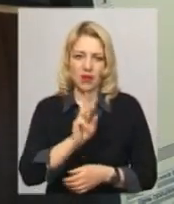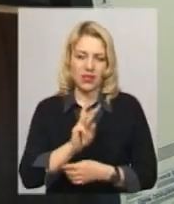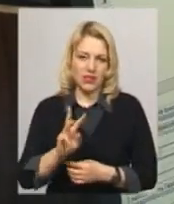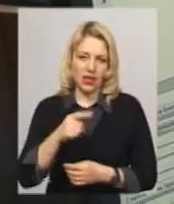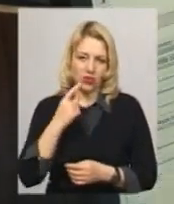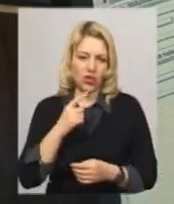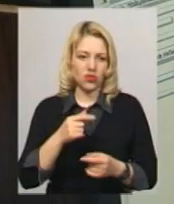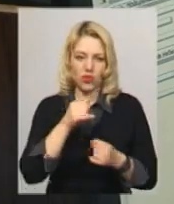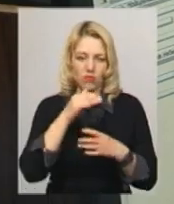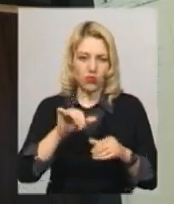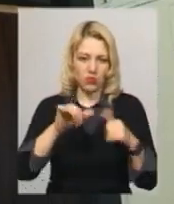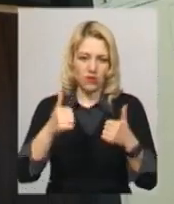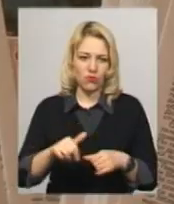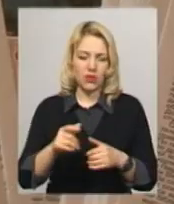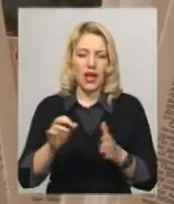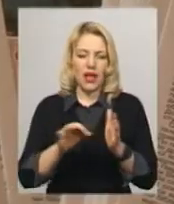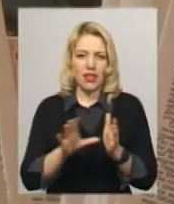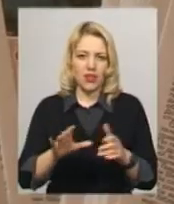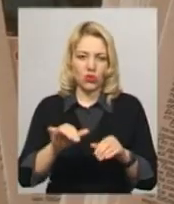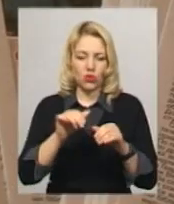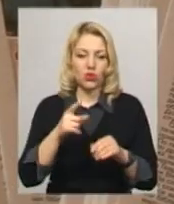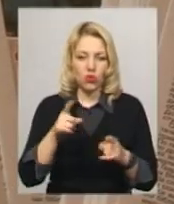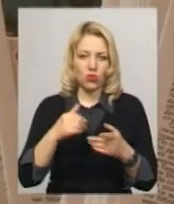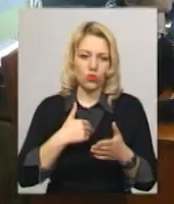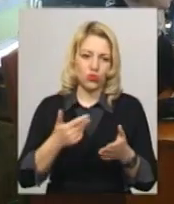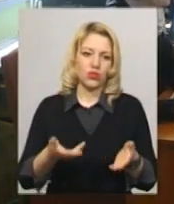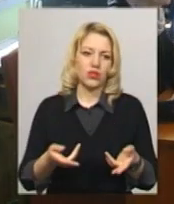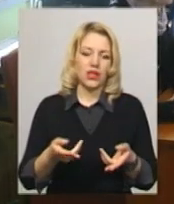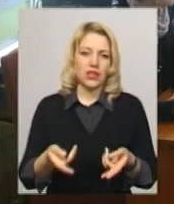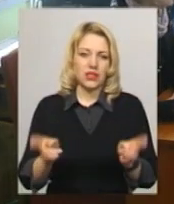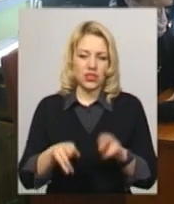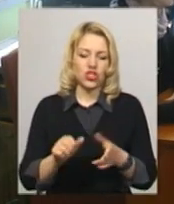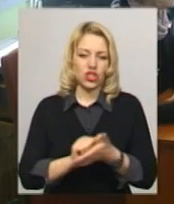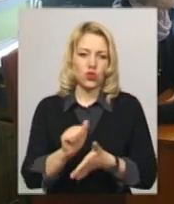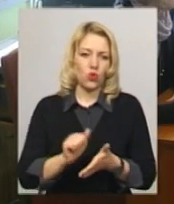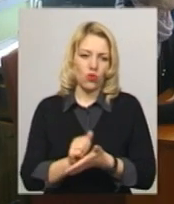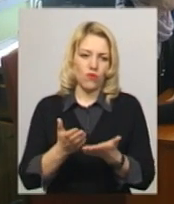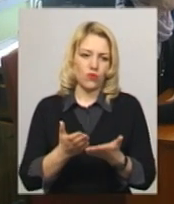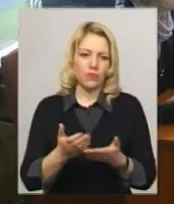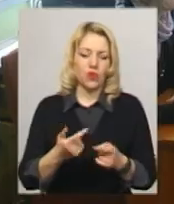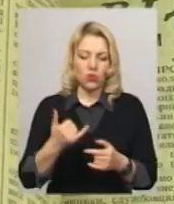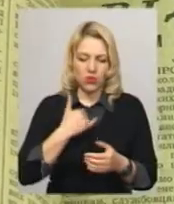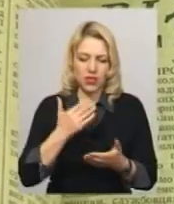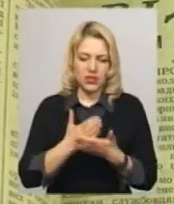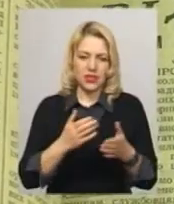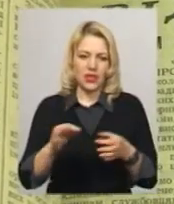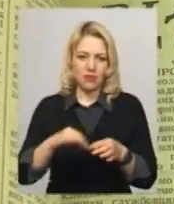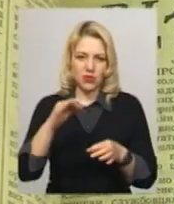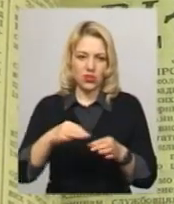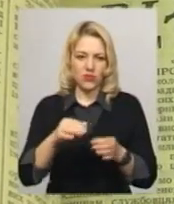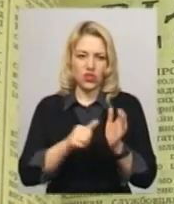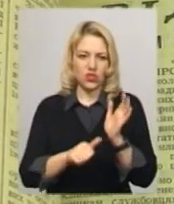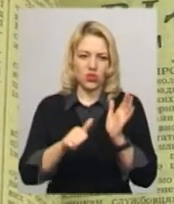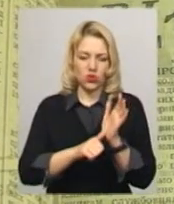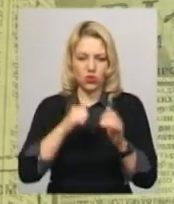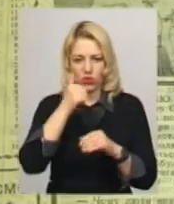каже, не переформатуються в електронний ЗМІ, бо хочуть зберегти друковану газету. У нас в редакції навіть зберігаються підшивки з 66 року починаючи.